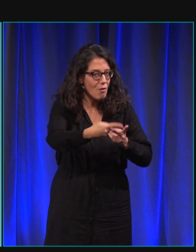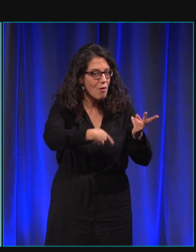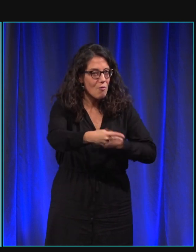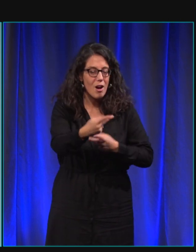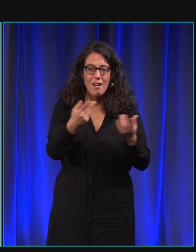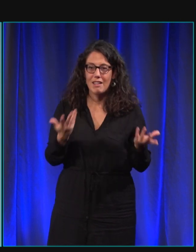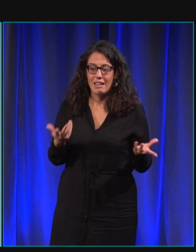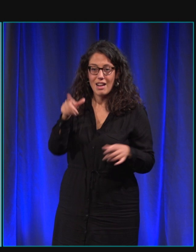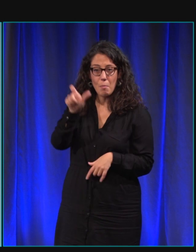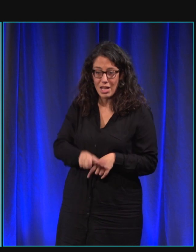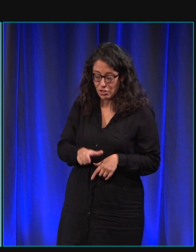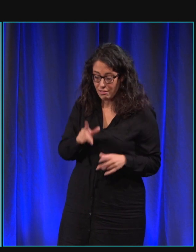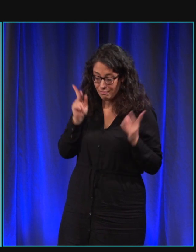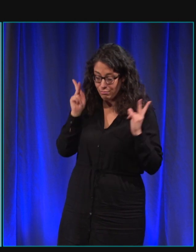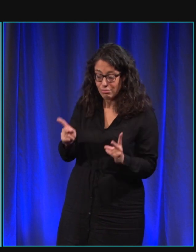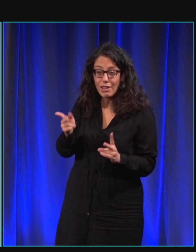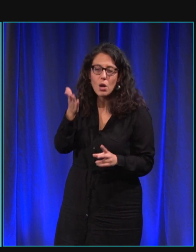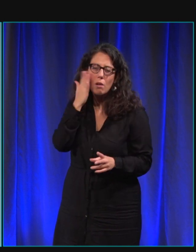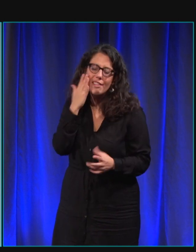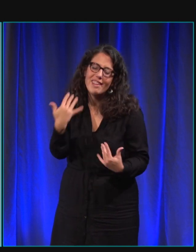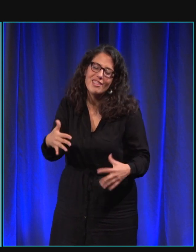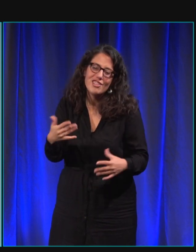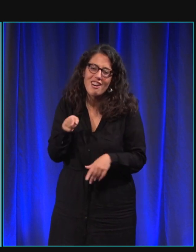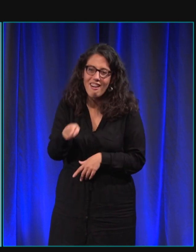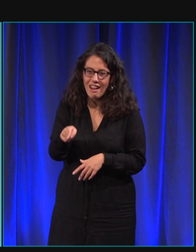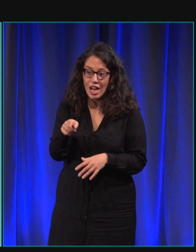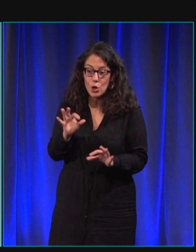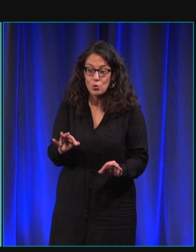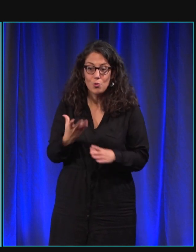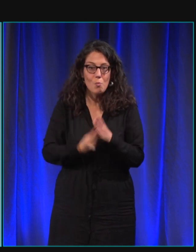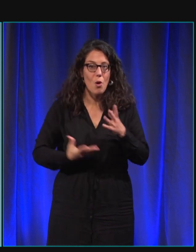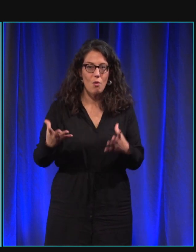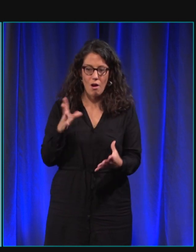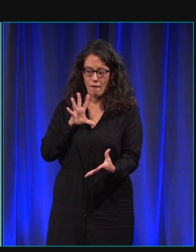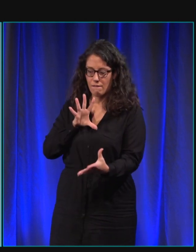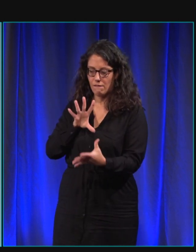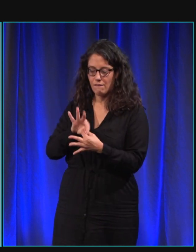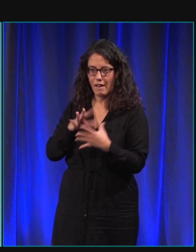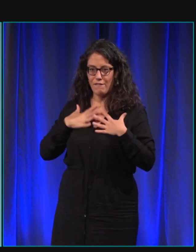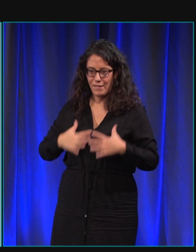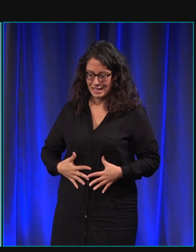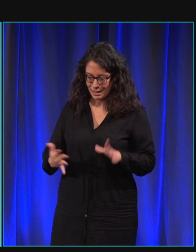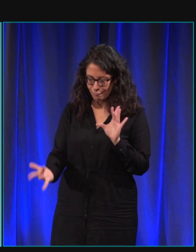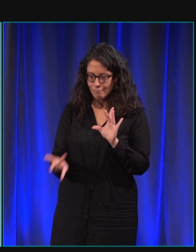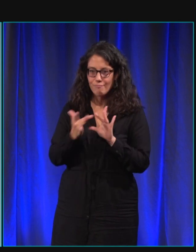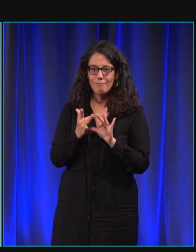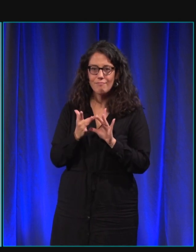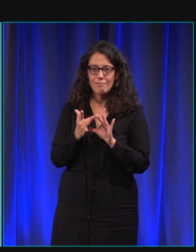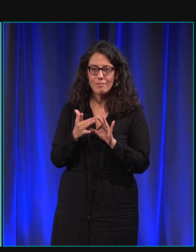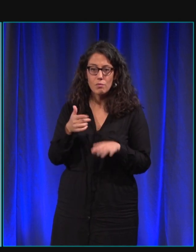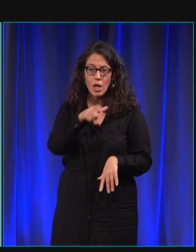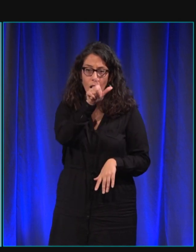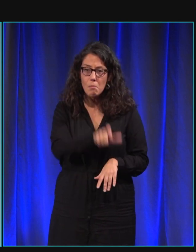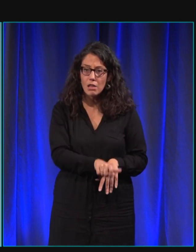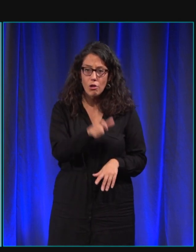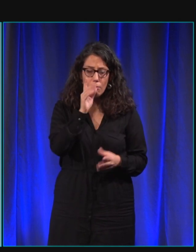La personne arrive, elle connaît déjà son chien, il ne lui reste plus que le contact physique à mettre. Ce qui fait qu'elle ne pose pas de questions,